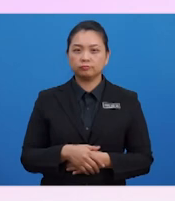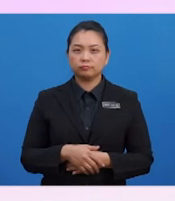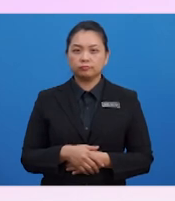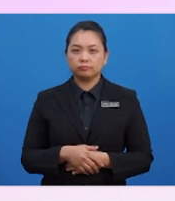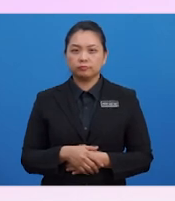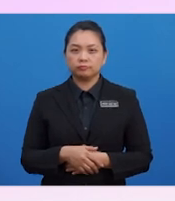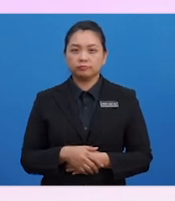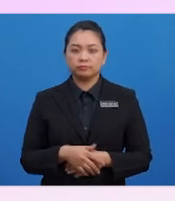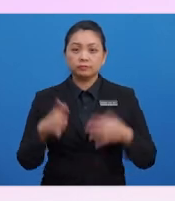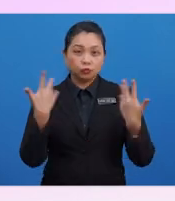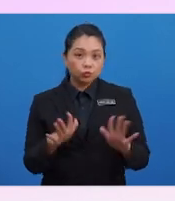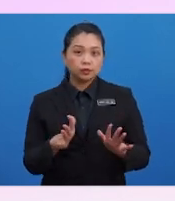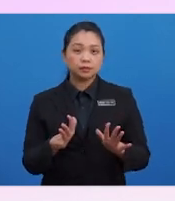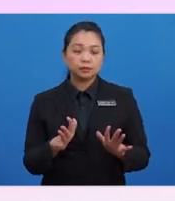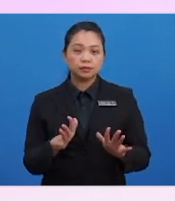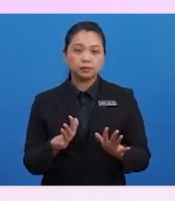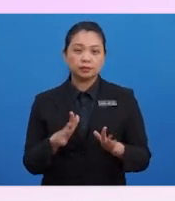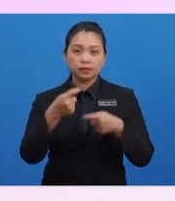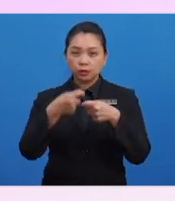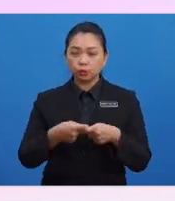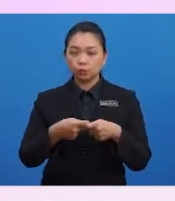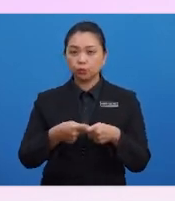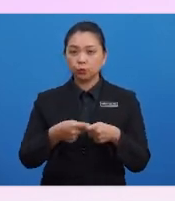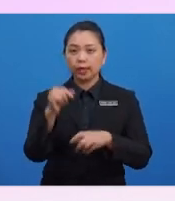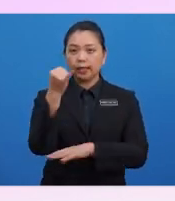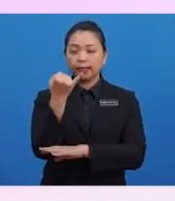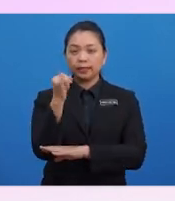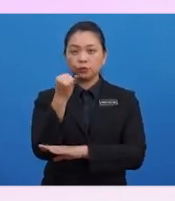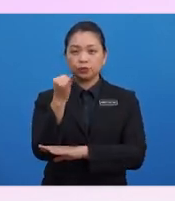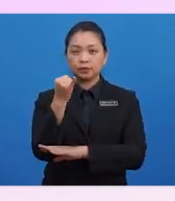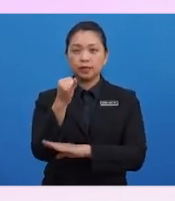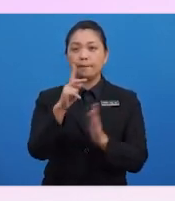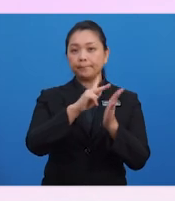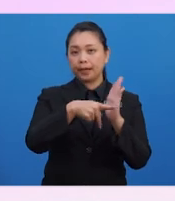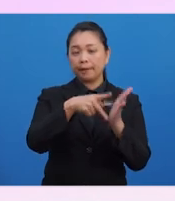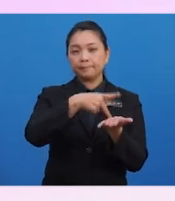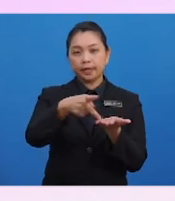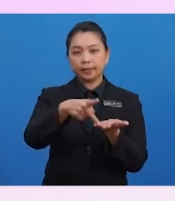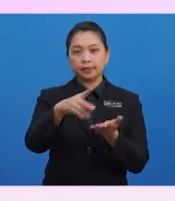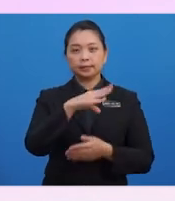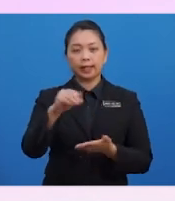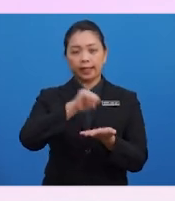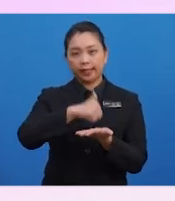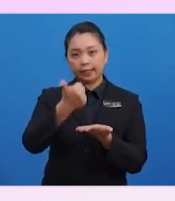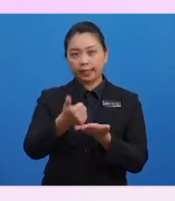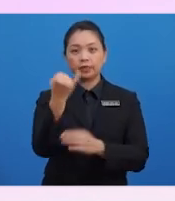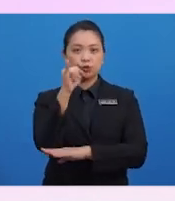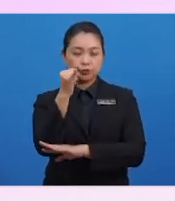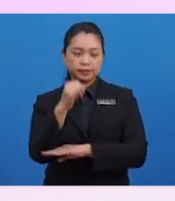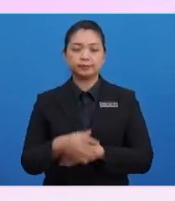sekali. Sudah tentulah akaun insurans perabaya dan akaun insurans.